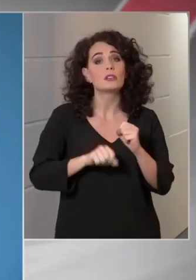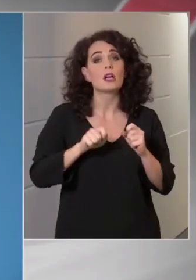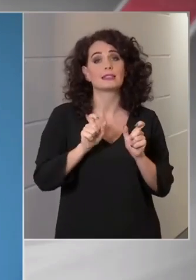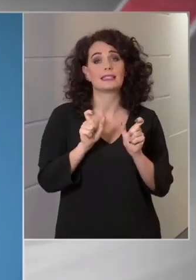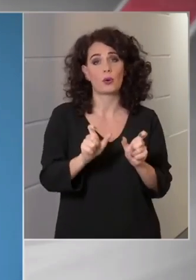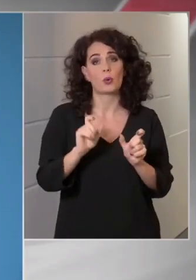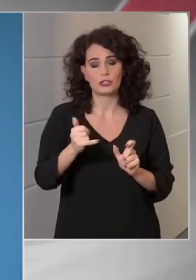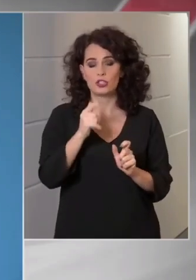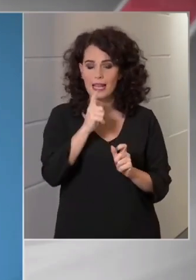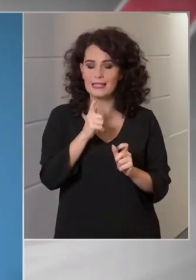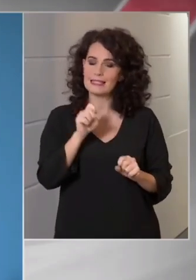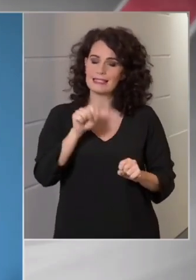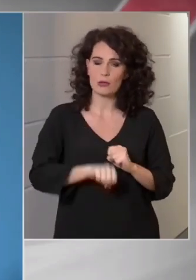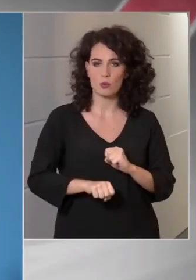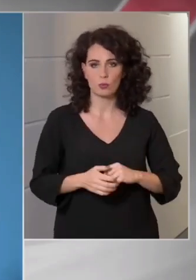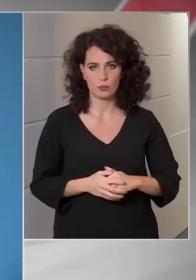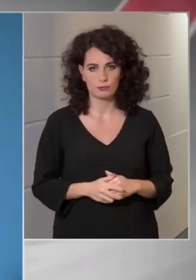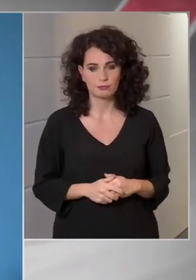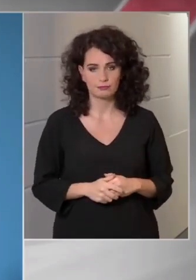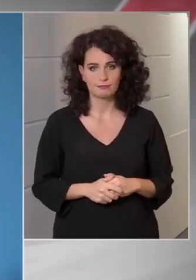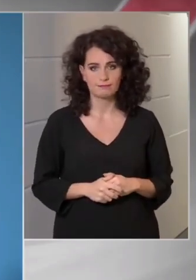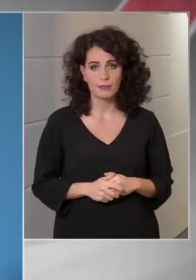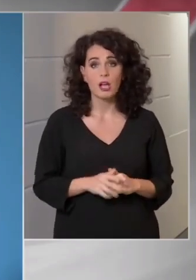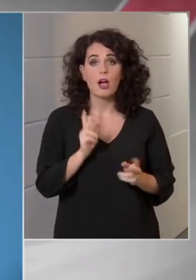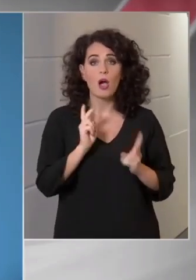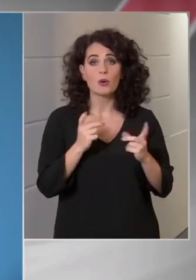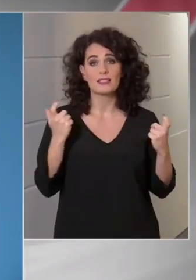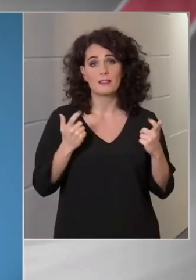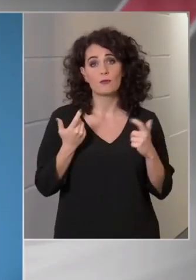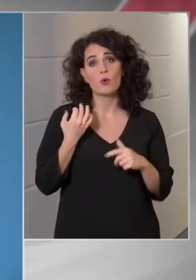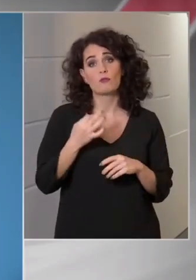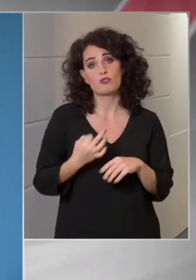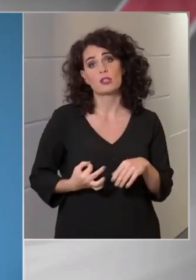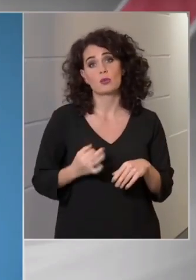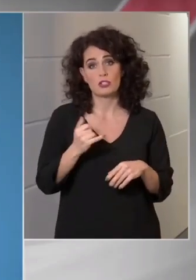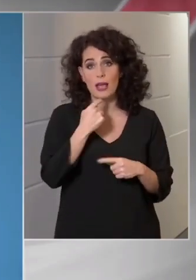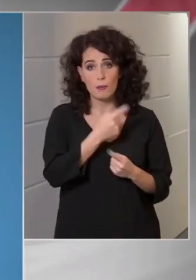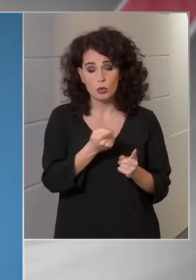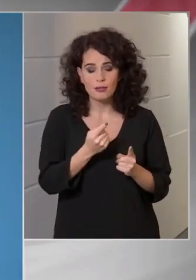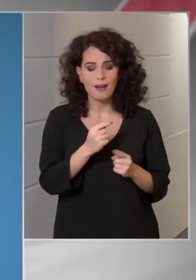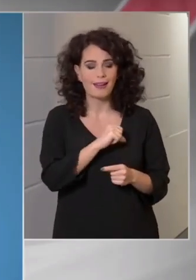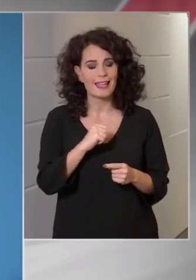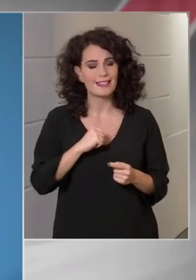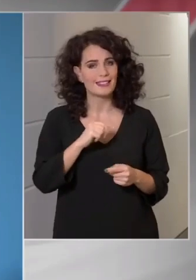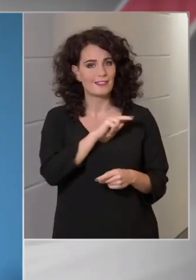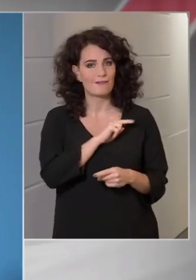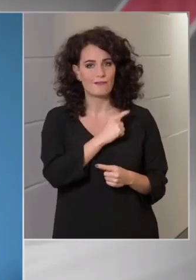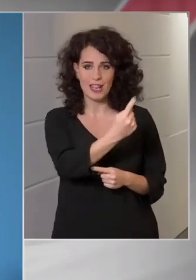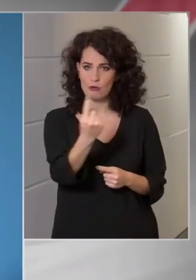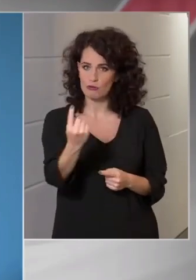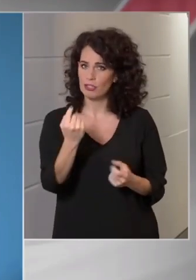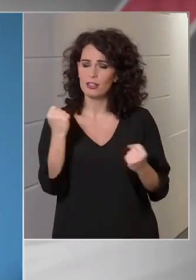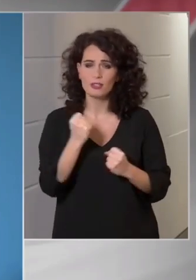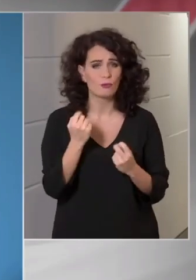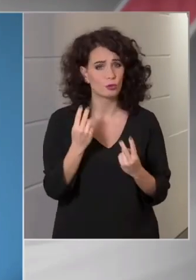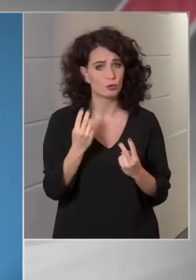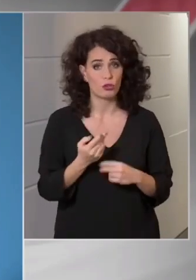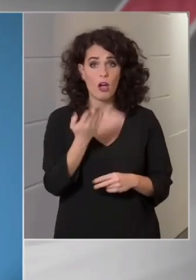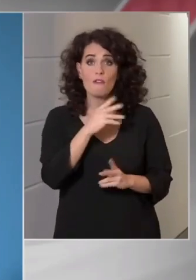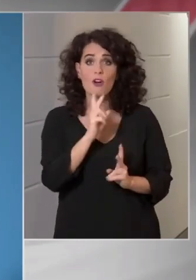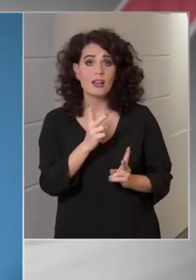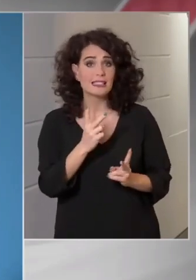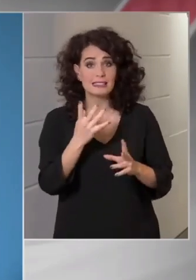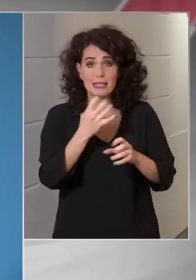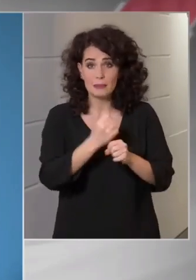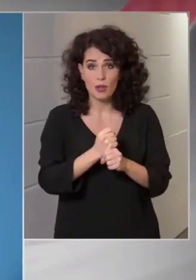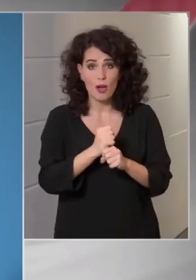szigorítjuk. Továbbra is, ahogy tisztifőoros asszony is elmondta, nagyon fontos az egyéni felelősség, aki nem tartja be a védelmi szabályokat, az